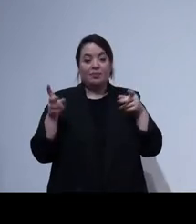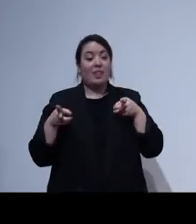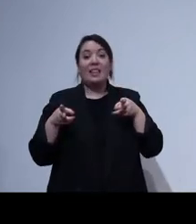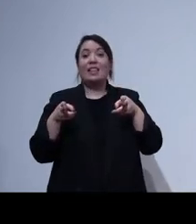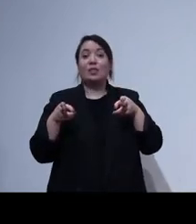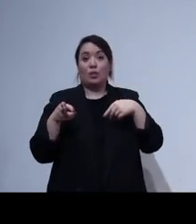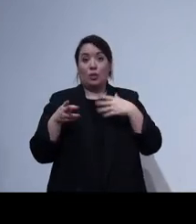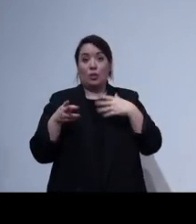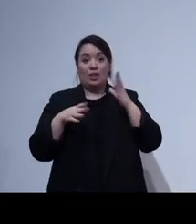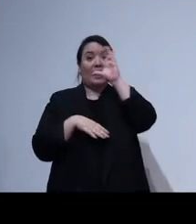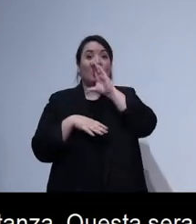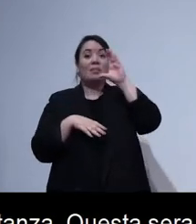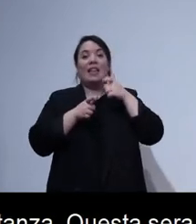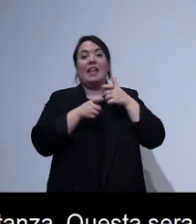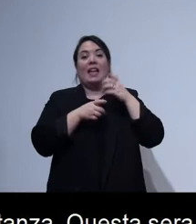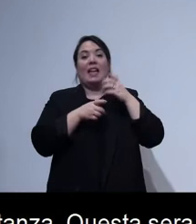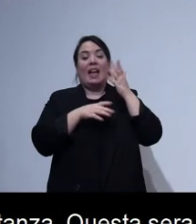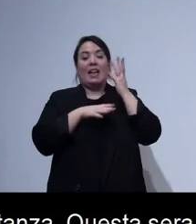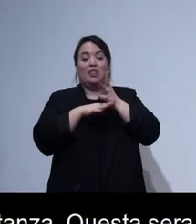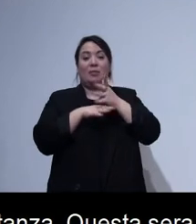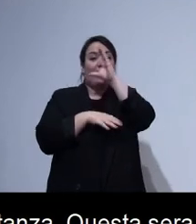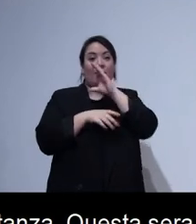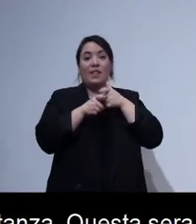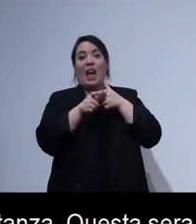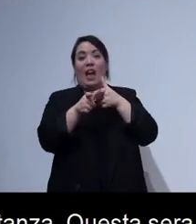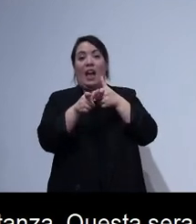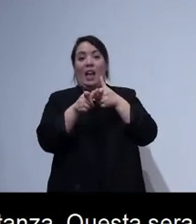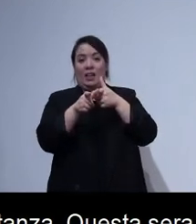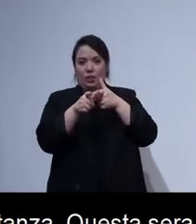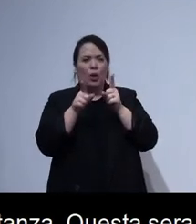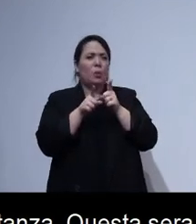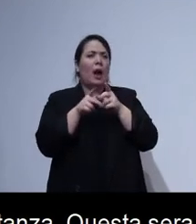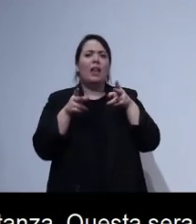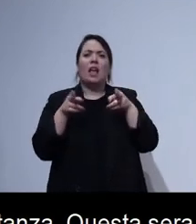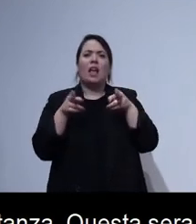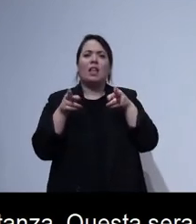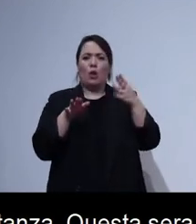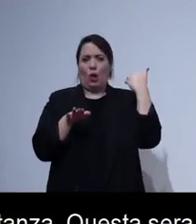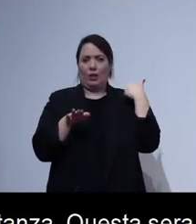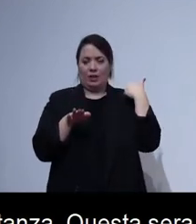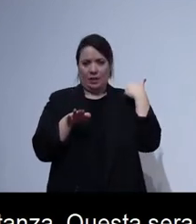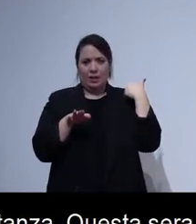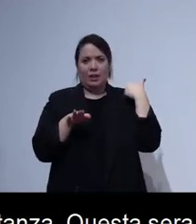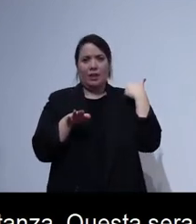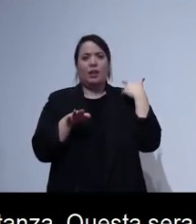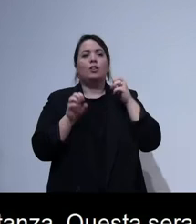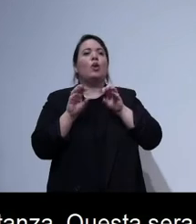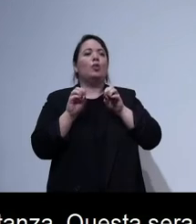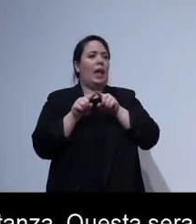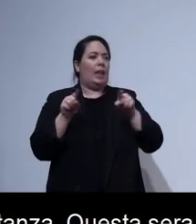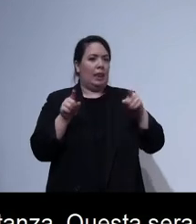accessibilità in viaggio, come per le altre sessioni il personale docente potrà